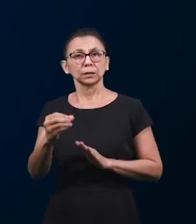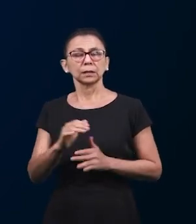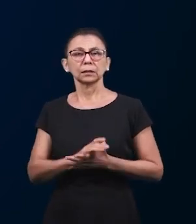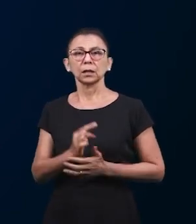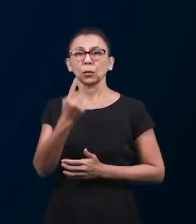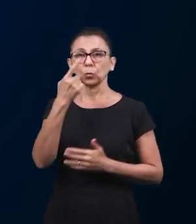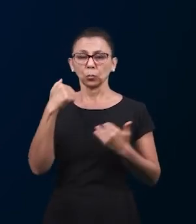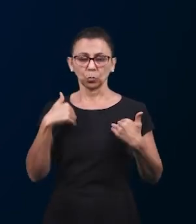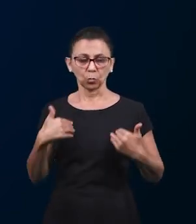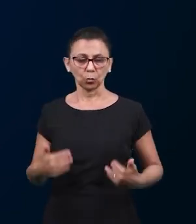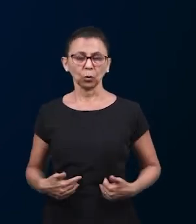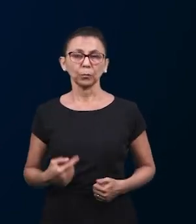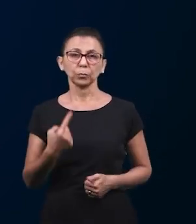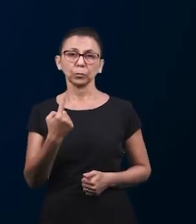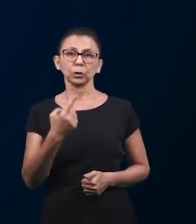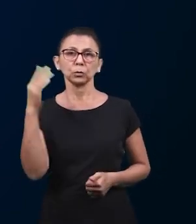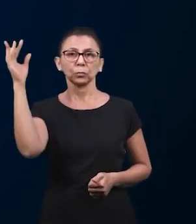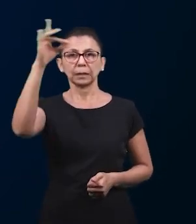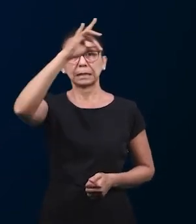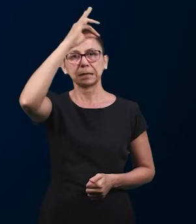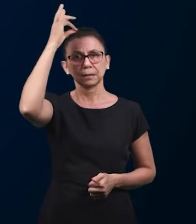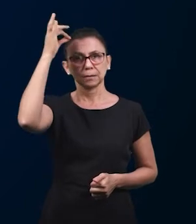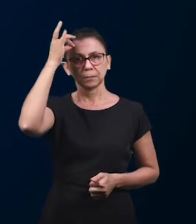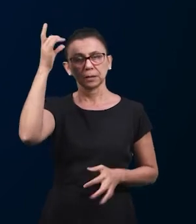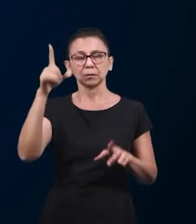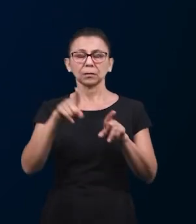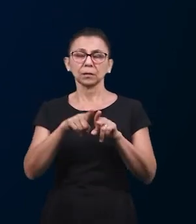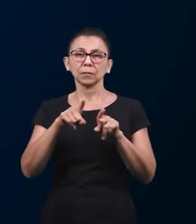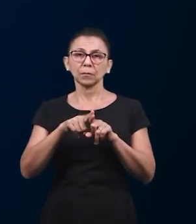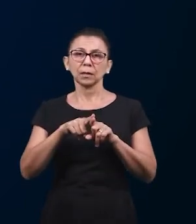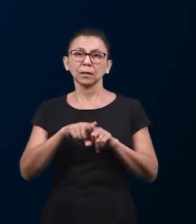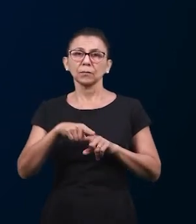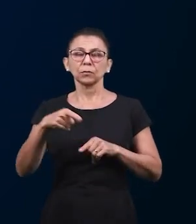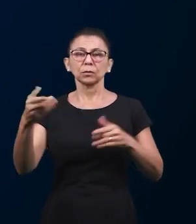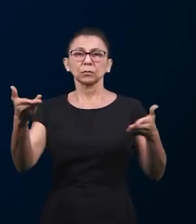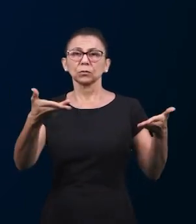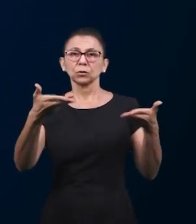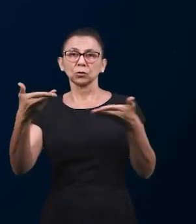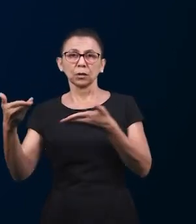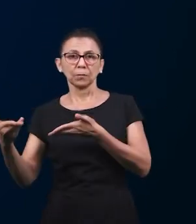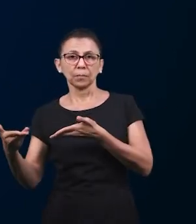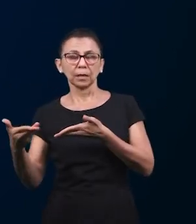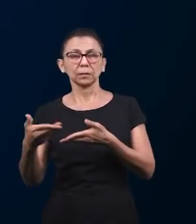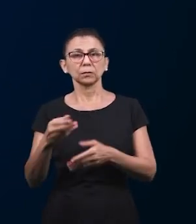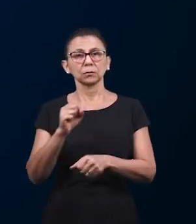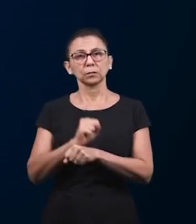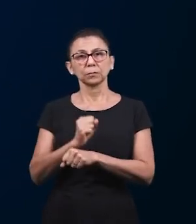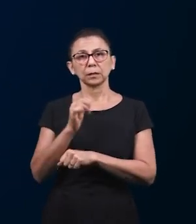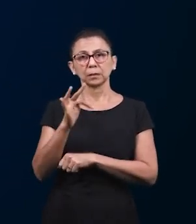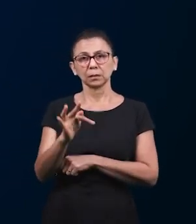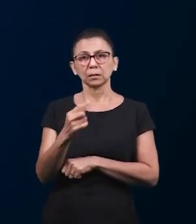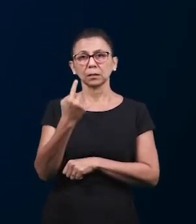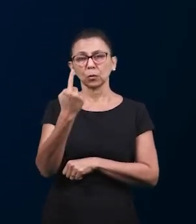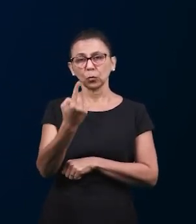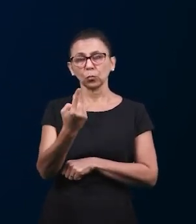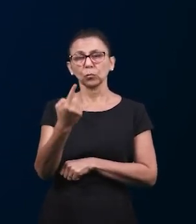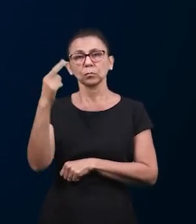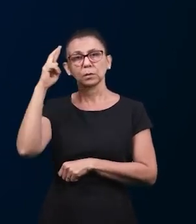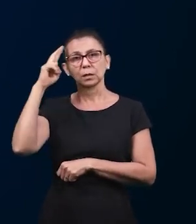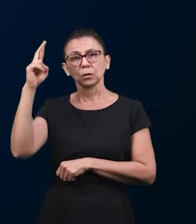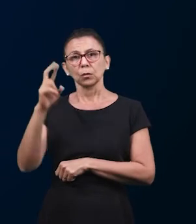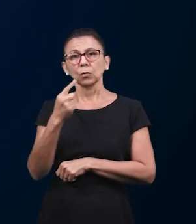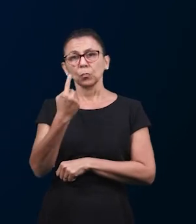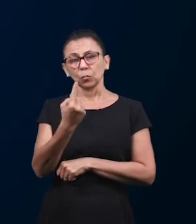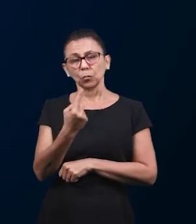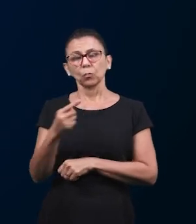тело один дух как вы были призваны в одну надежду вашего призвания один Господь одна